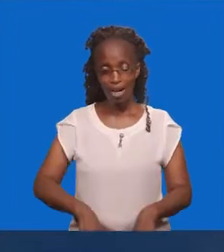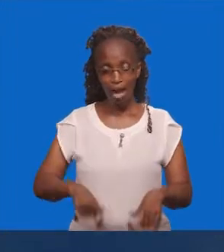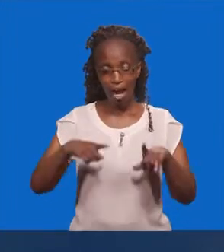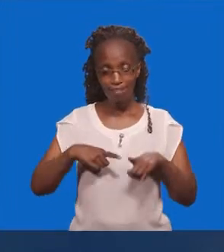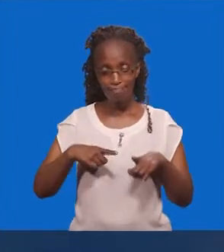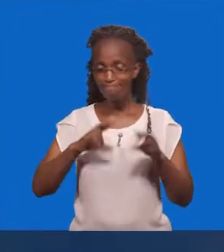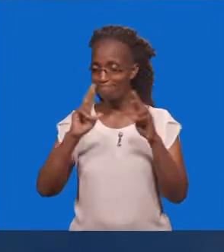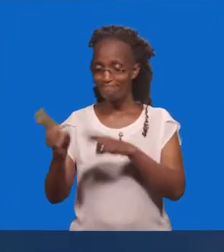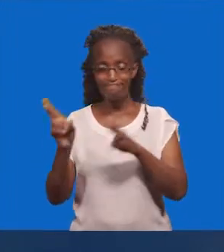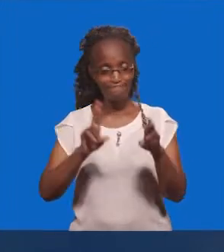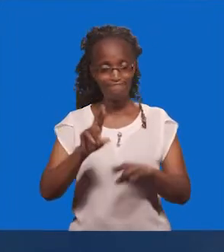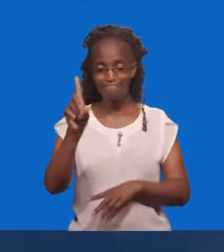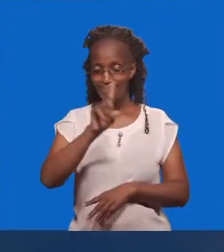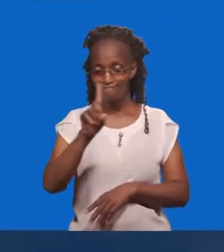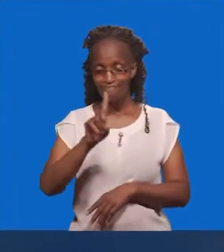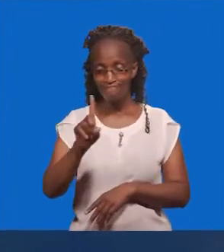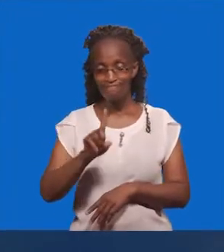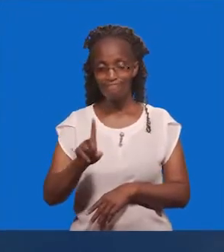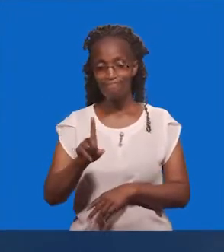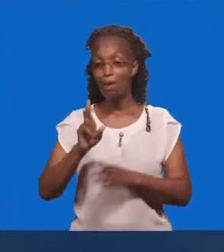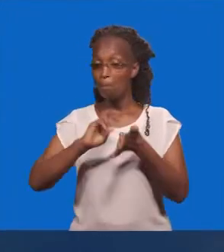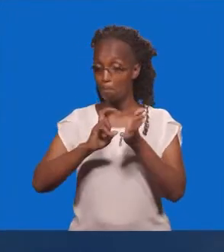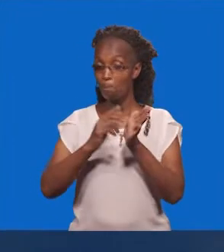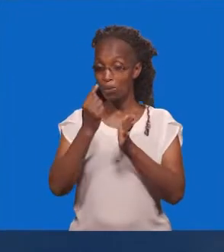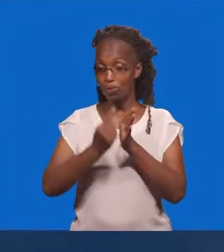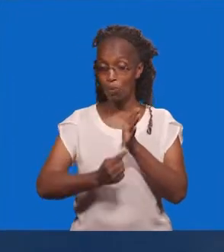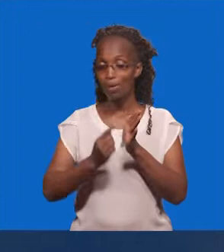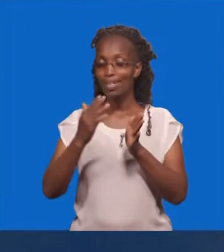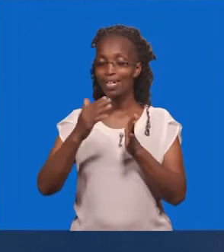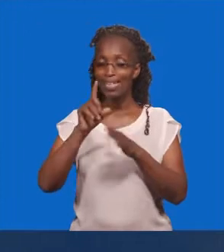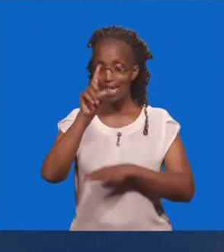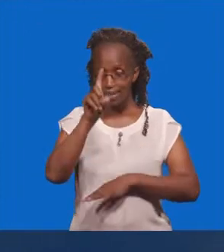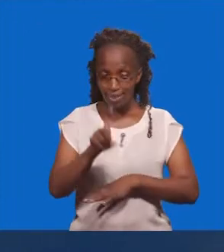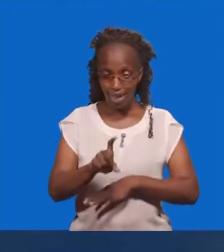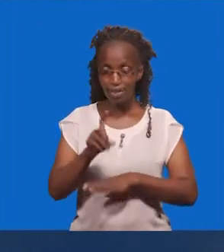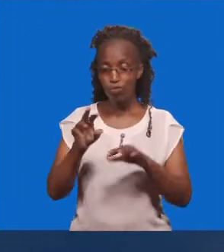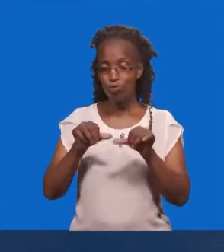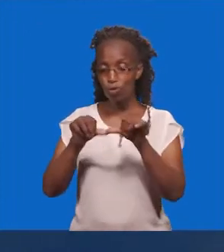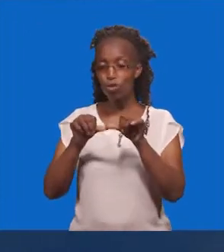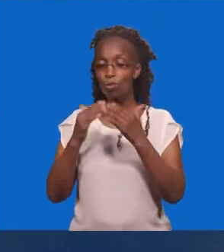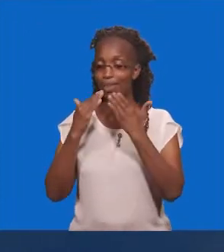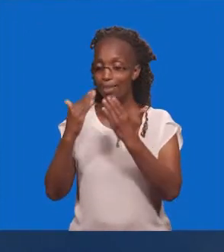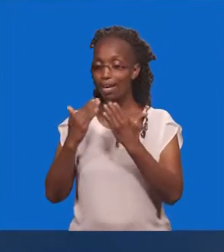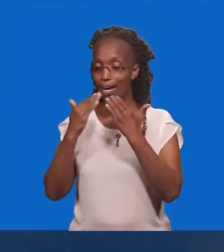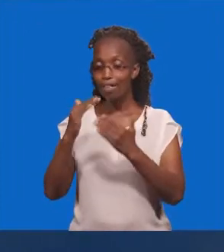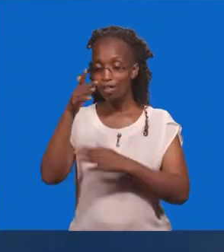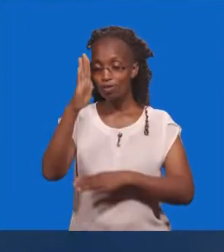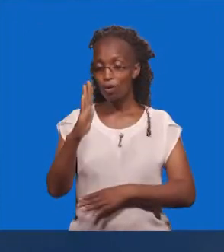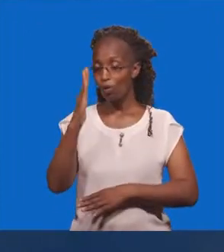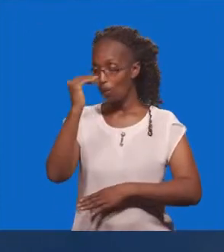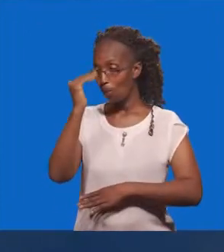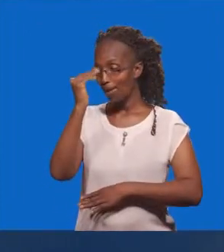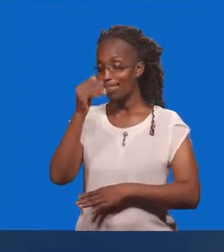Sio kawaida Hivo basi, hivo basi kuna haja ya kumushukuru mwenyezi mungu